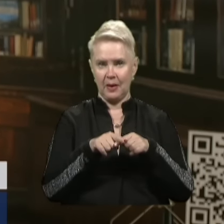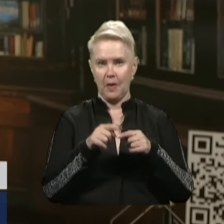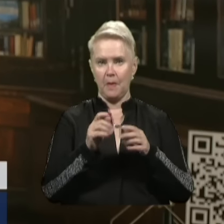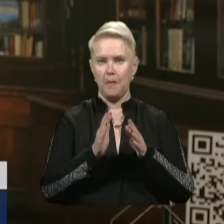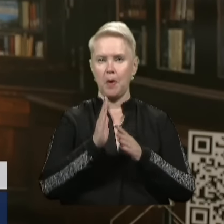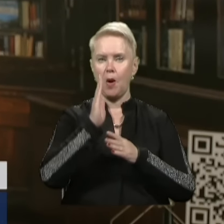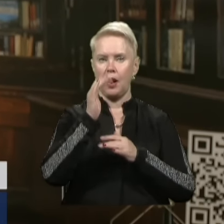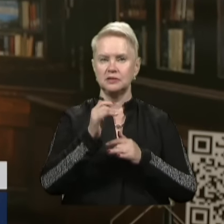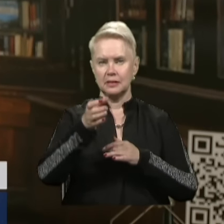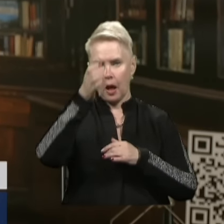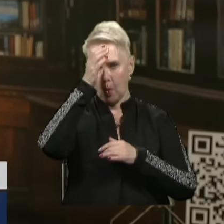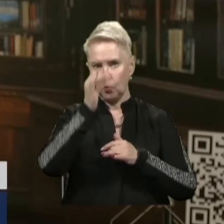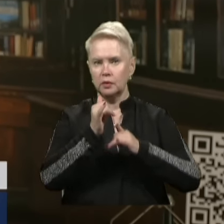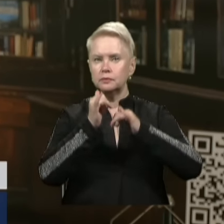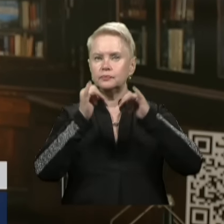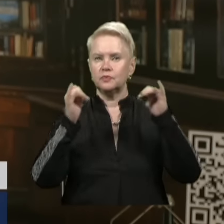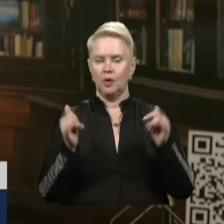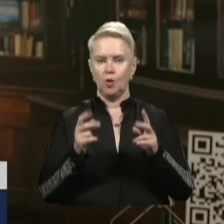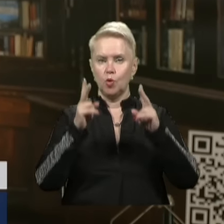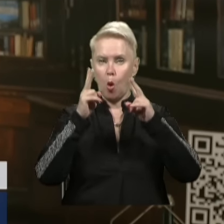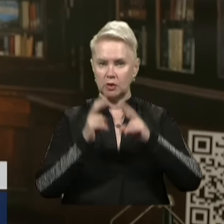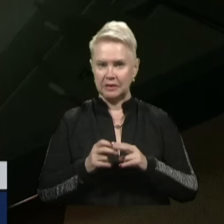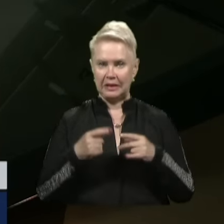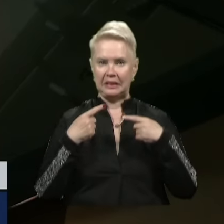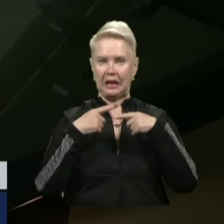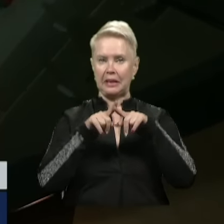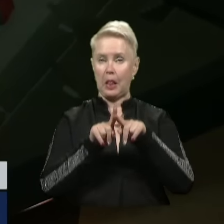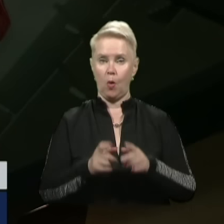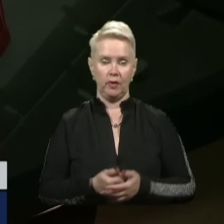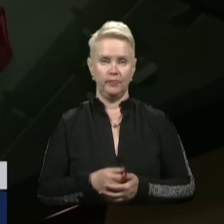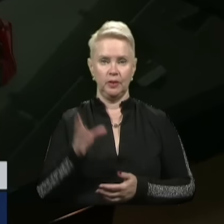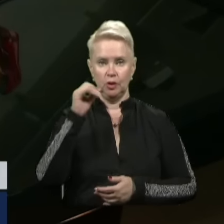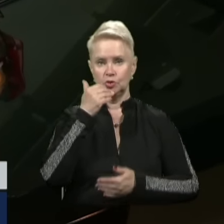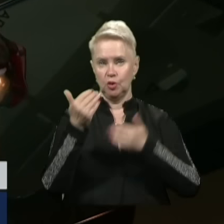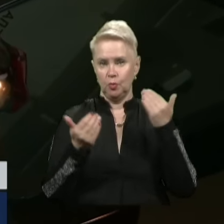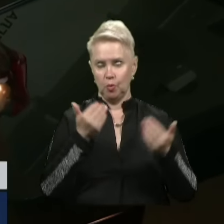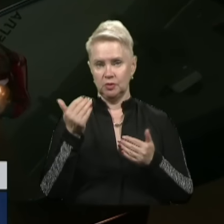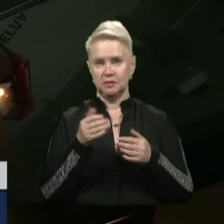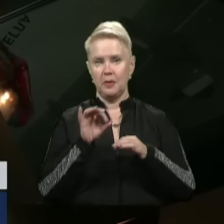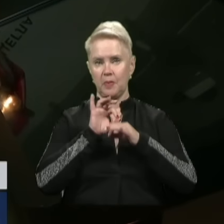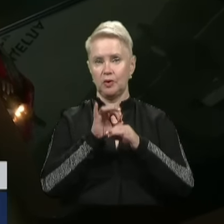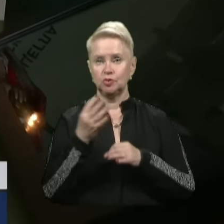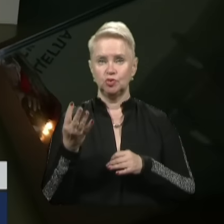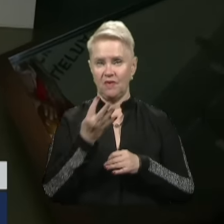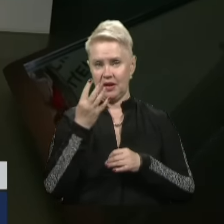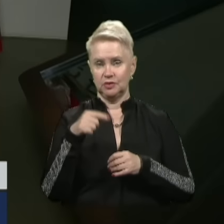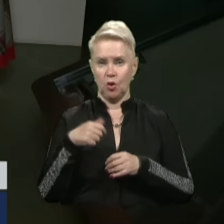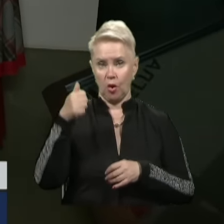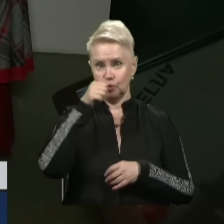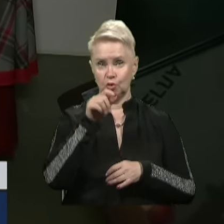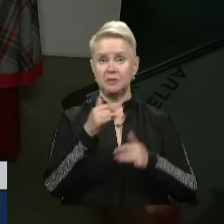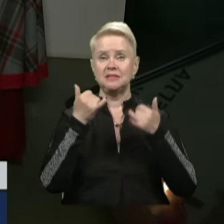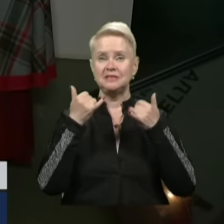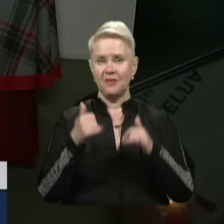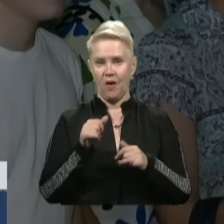прогресу науки, дослідження і технології. «Ніч в музеї» молодий міський заклад проводить в четверте. І цьогоріч, аби